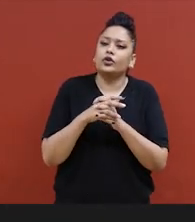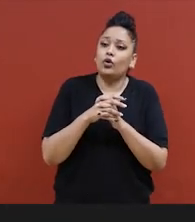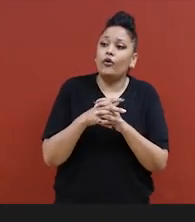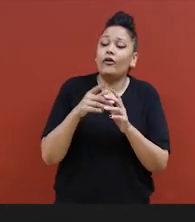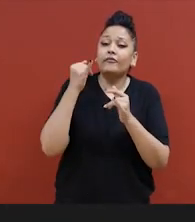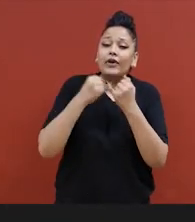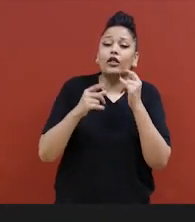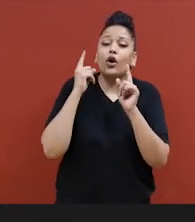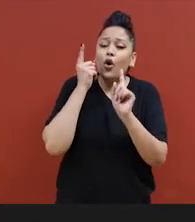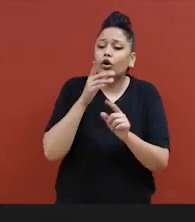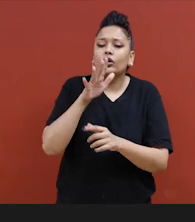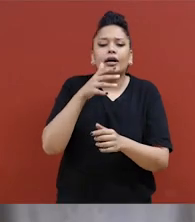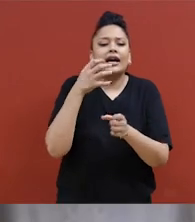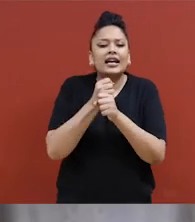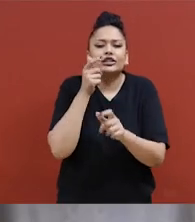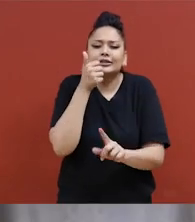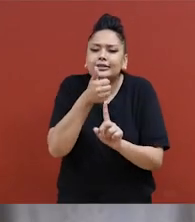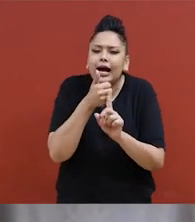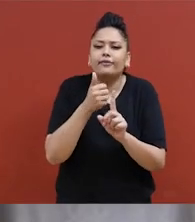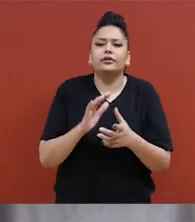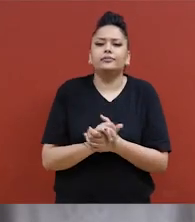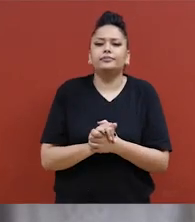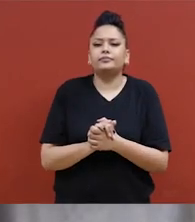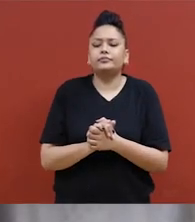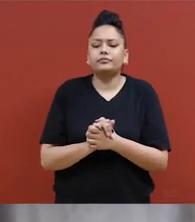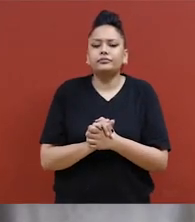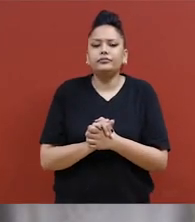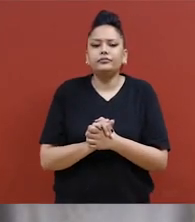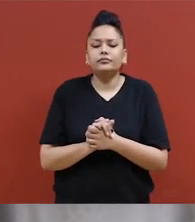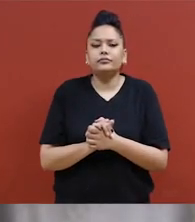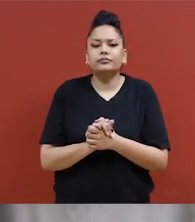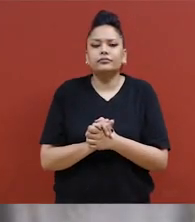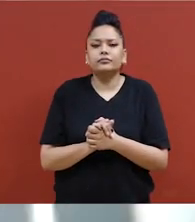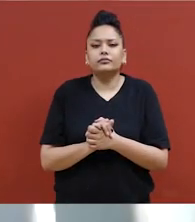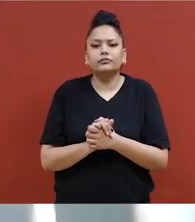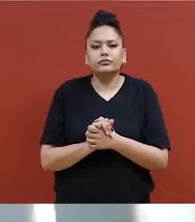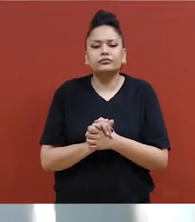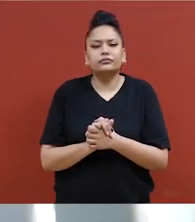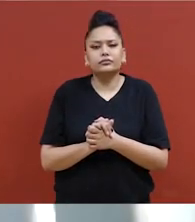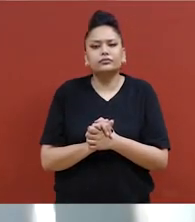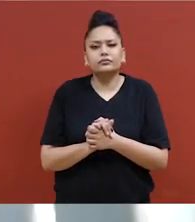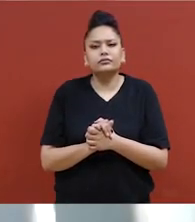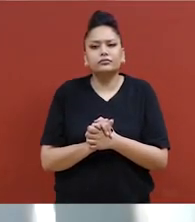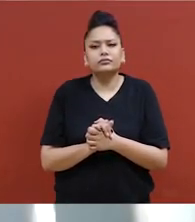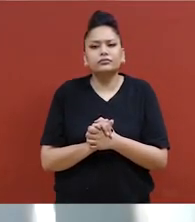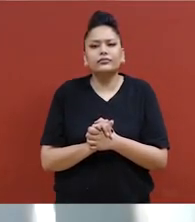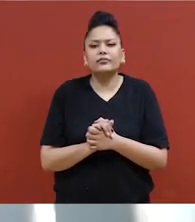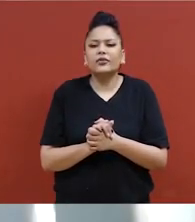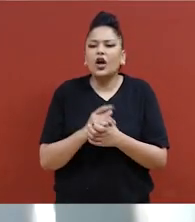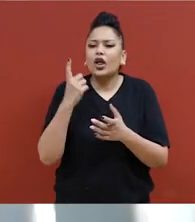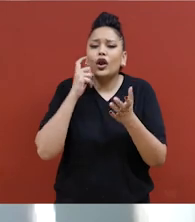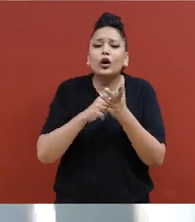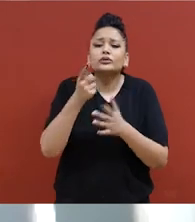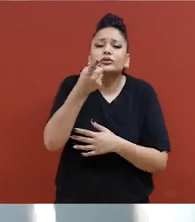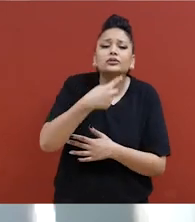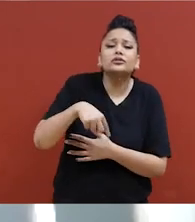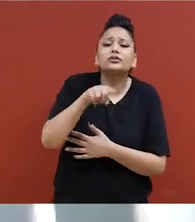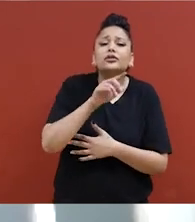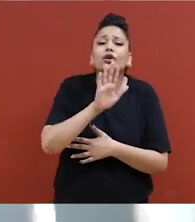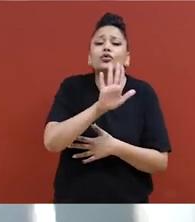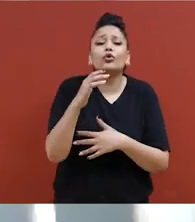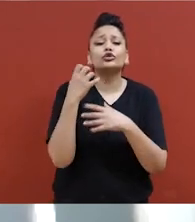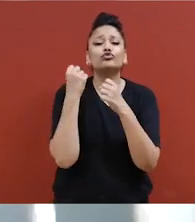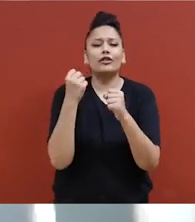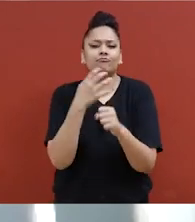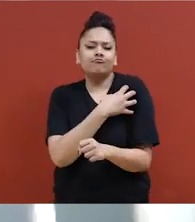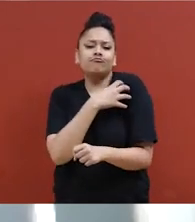C'est juste une réponse automatique, pense. Fais-toi confiance. C'est ma dernière citation. Oui, ça va avec la reconnaissance.